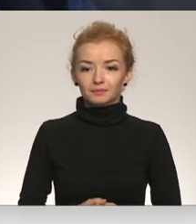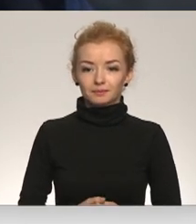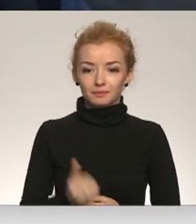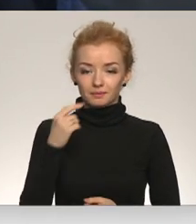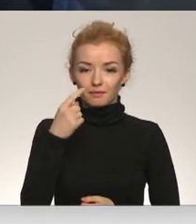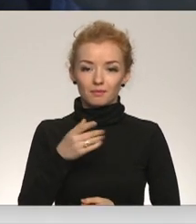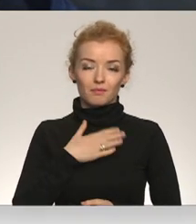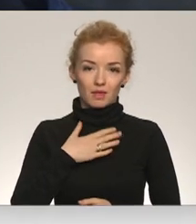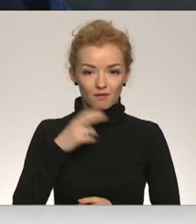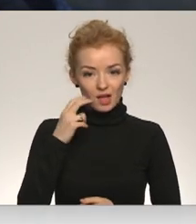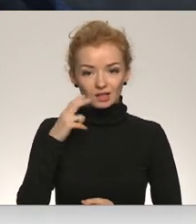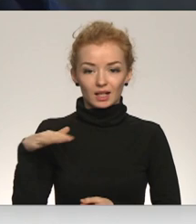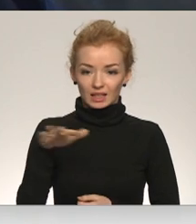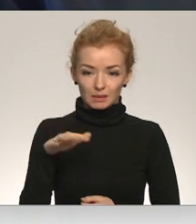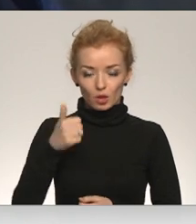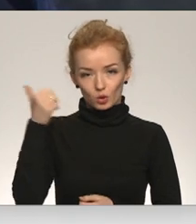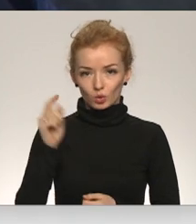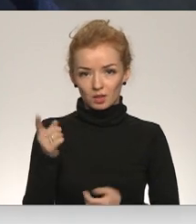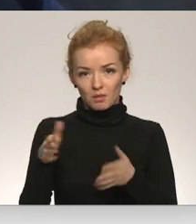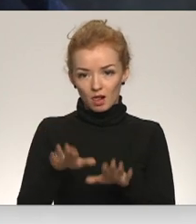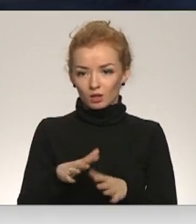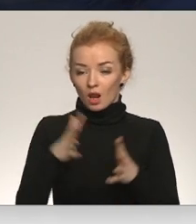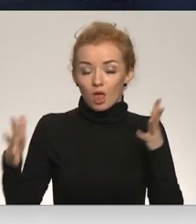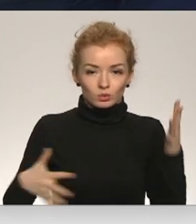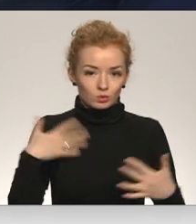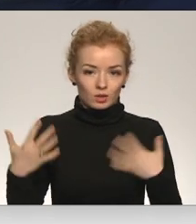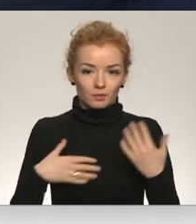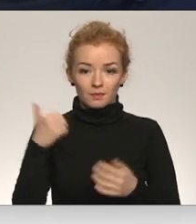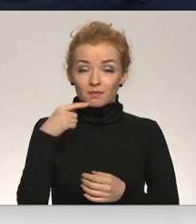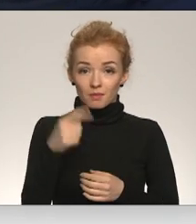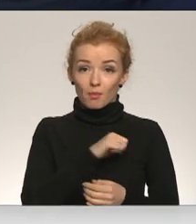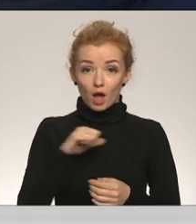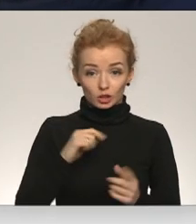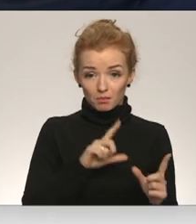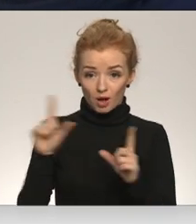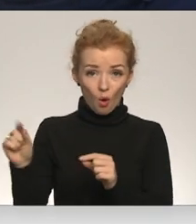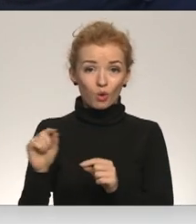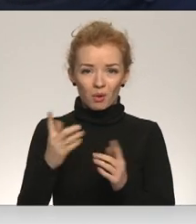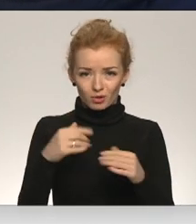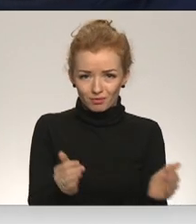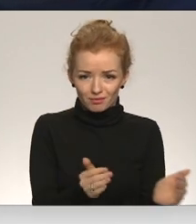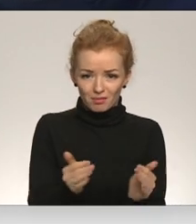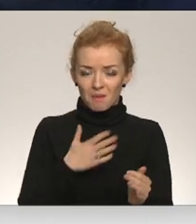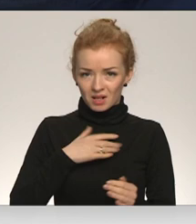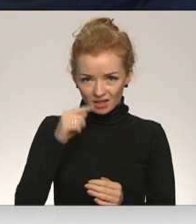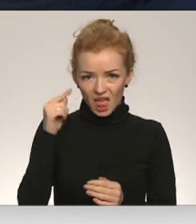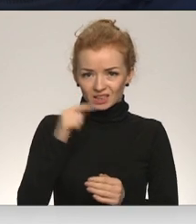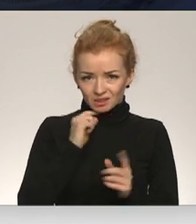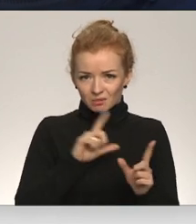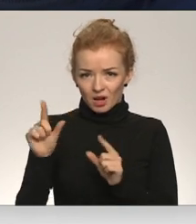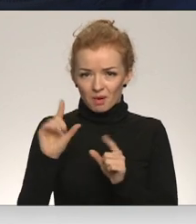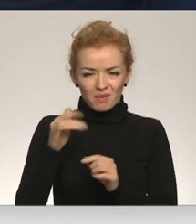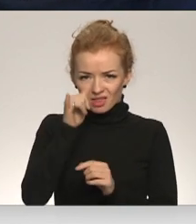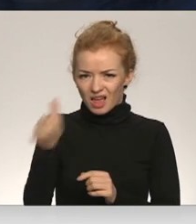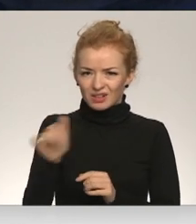Mums tur ir vecāki ģīmene palika. Ir satraukums liels. Brauktu paši, bet bērniņš mazs. Tētis jau plēšās uz turieni, taču mēs